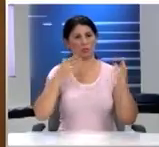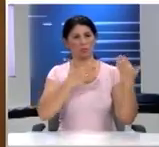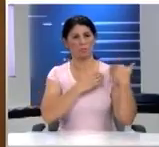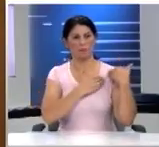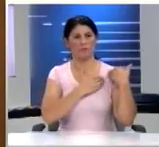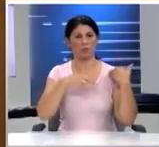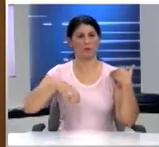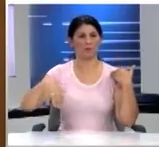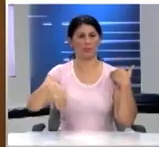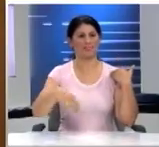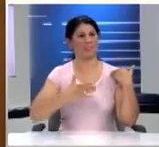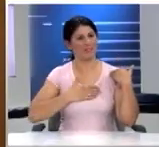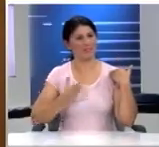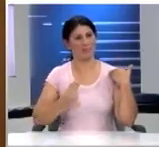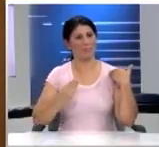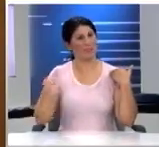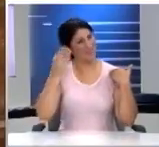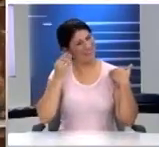χωρίς. Σας ευχαριστώ για την προσοχή σας.